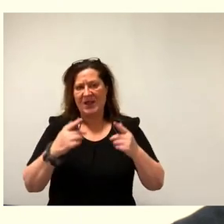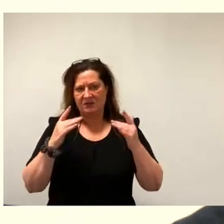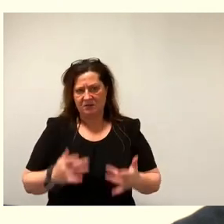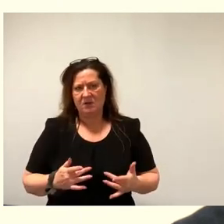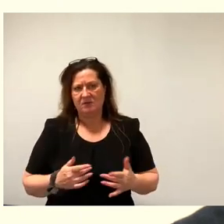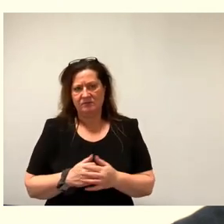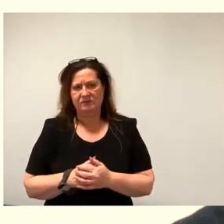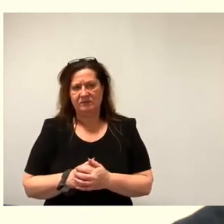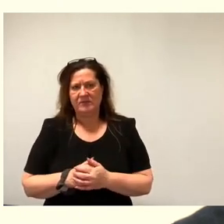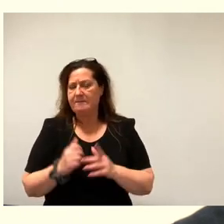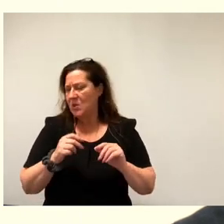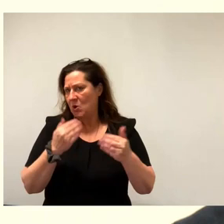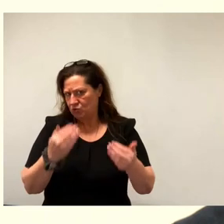sich.